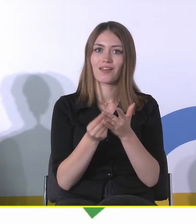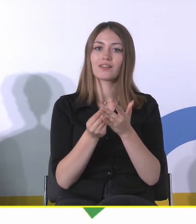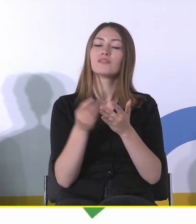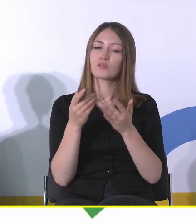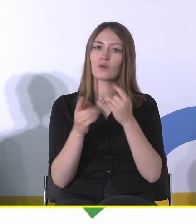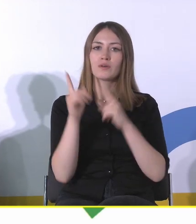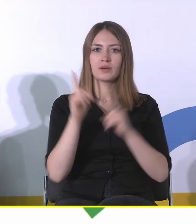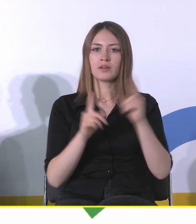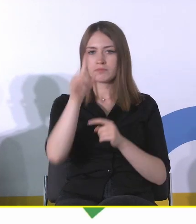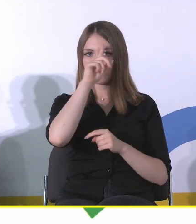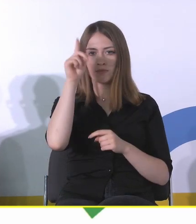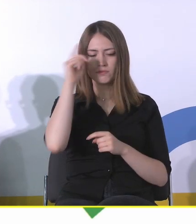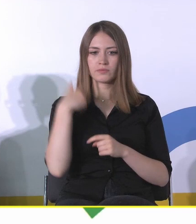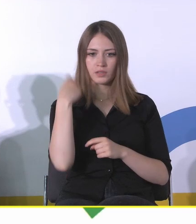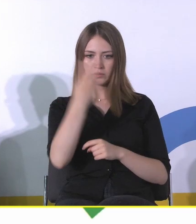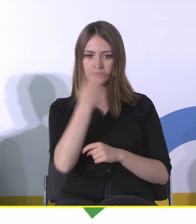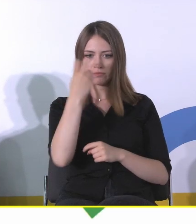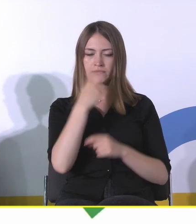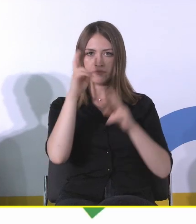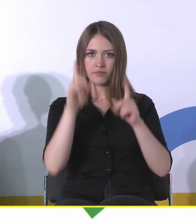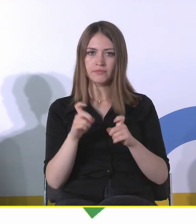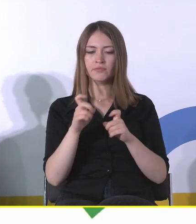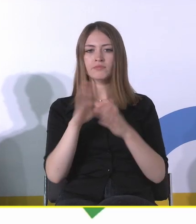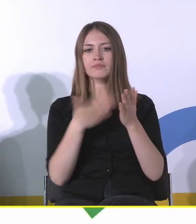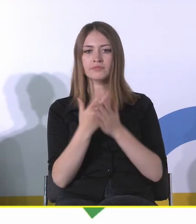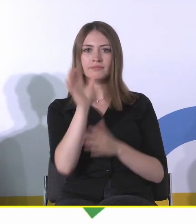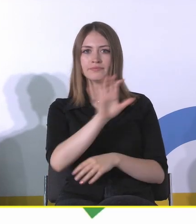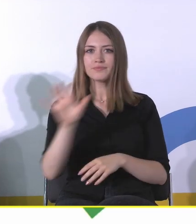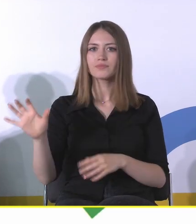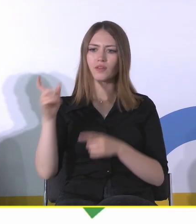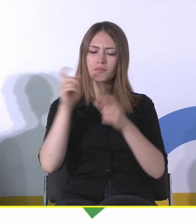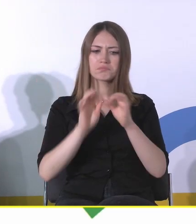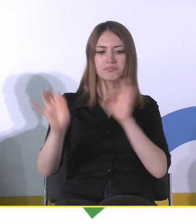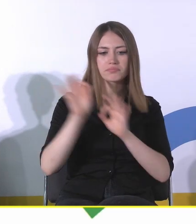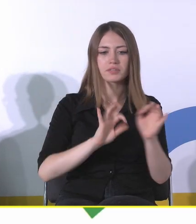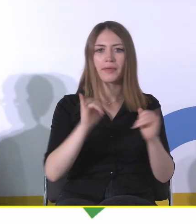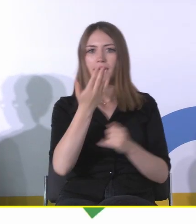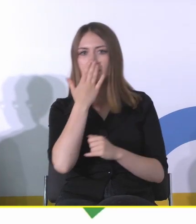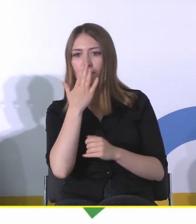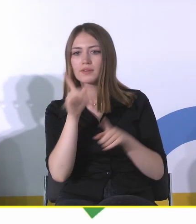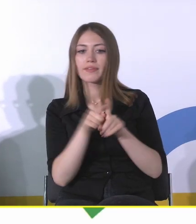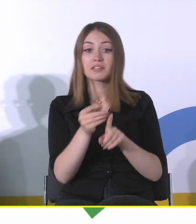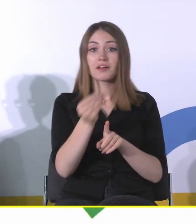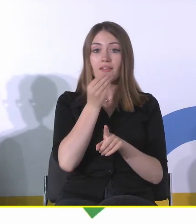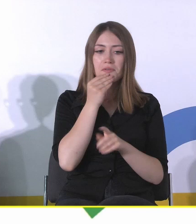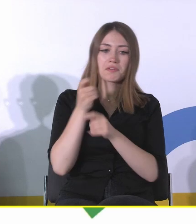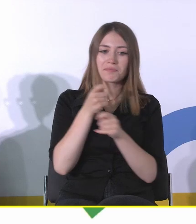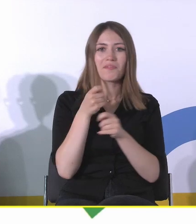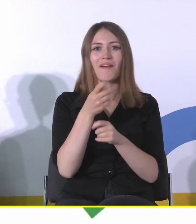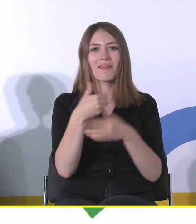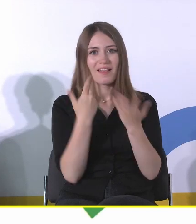zaczynali się tym interesować. Bardzo lubili przychodzić na przykład oglądać prace konserwatorskie, dokarmiać konserwatorów, którzy tam siedzieli na rusztowaniu,